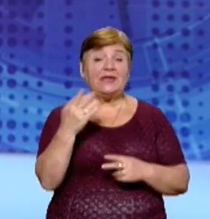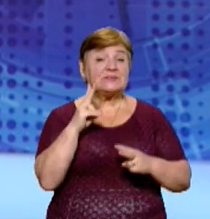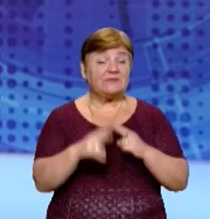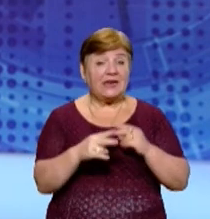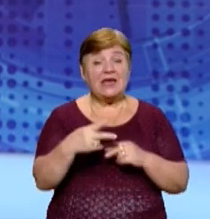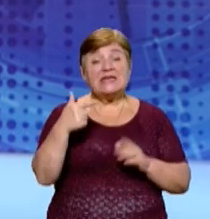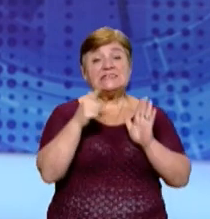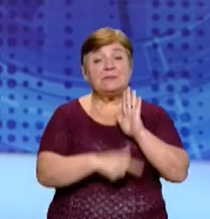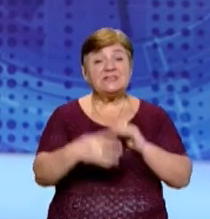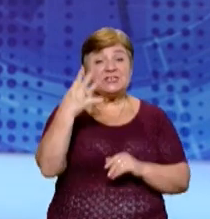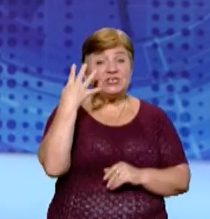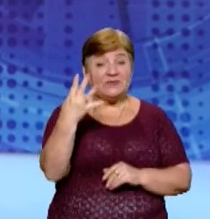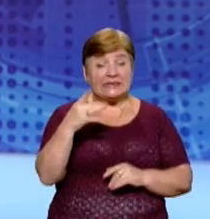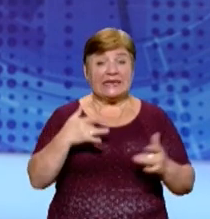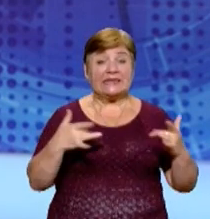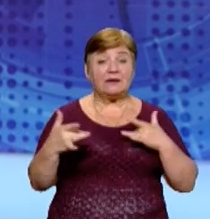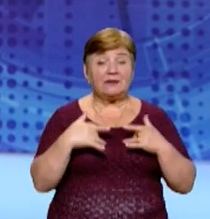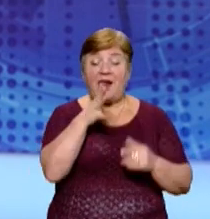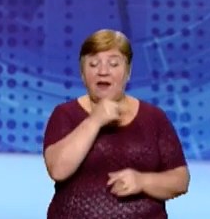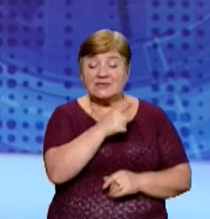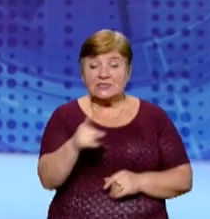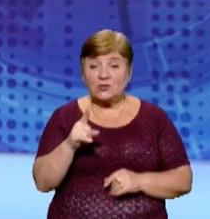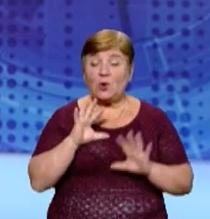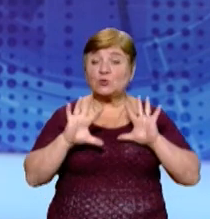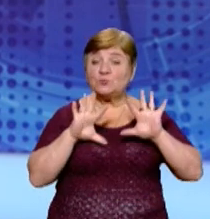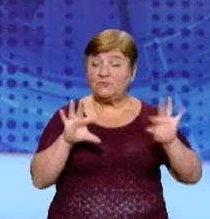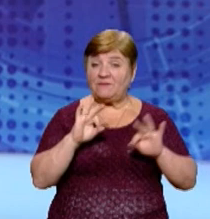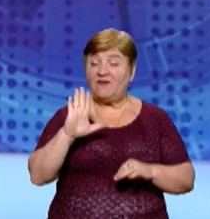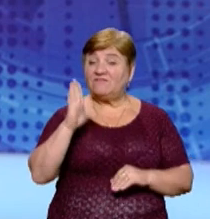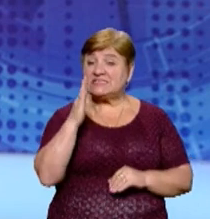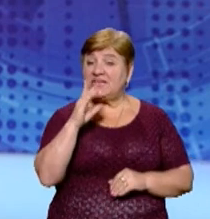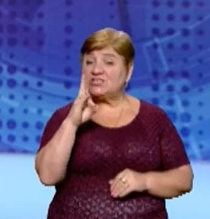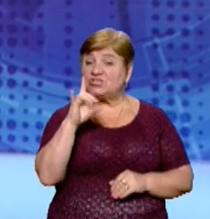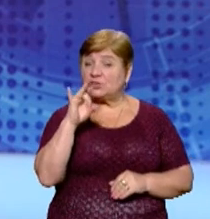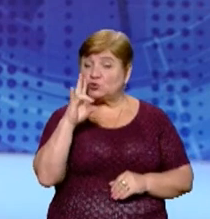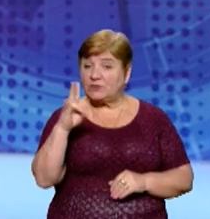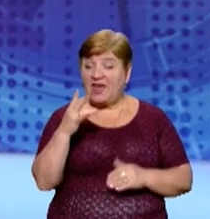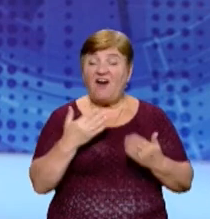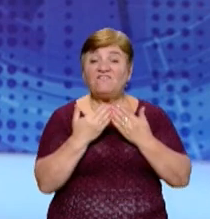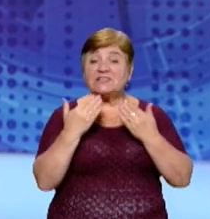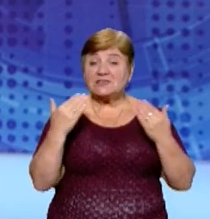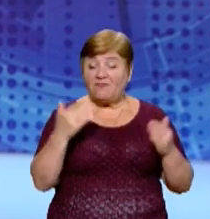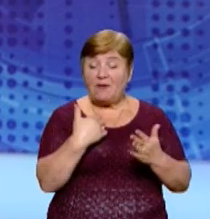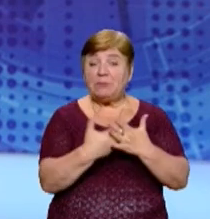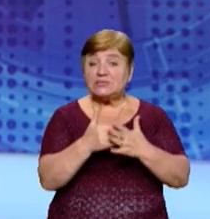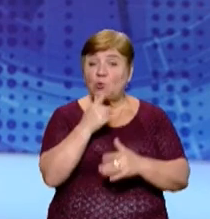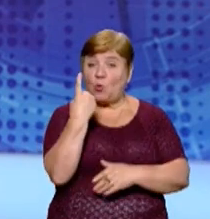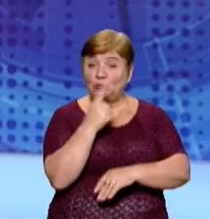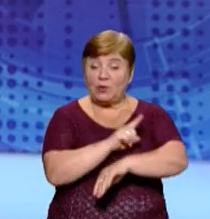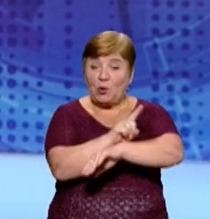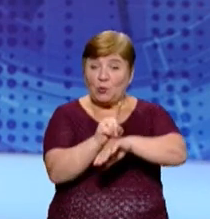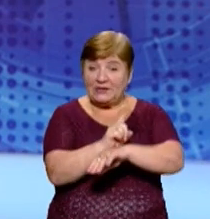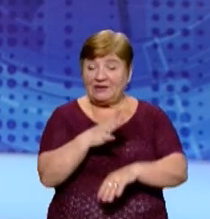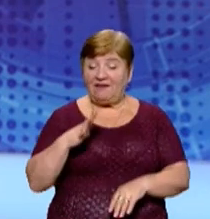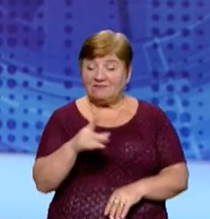74-й театральний сезон, розповів режисер-постановник Василь Шершун. Вистава тривала близько години, виступали актори